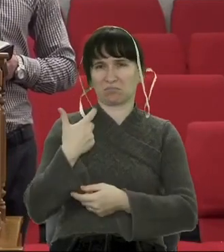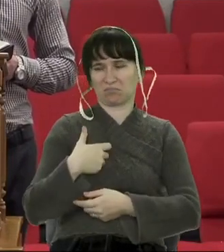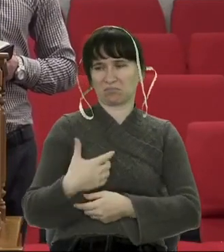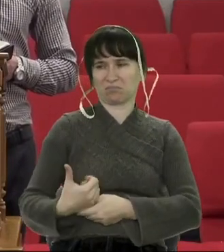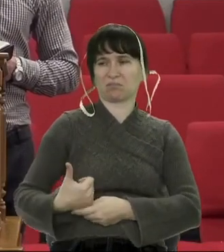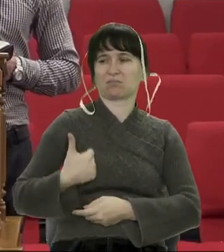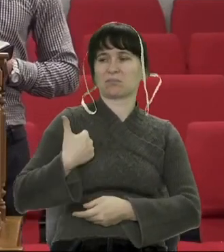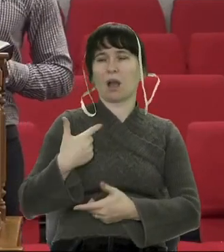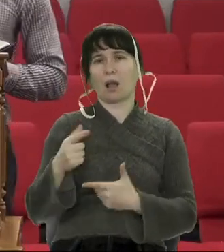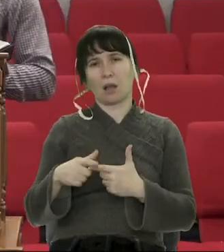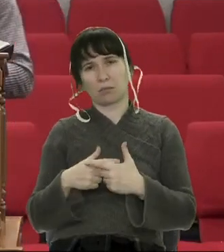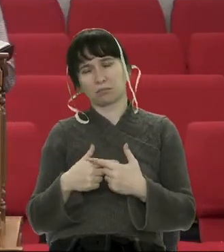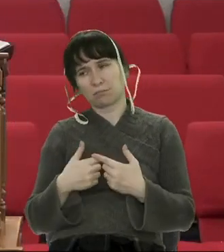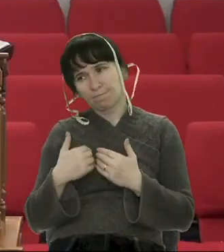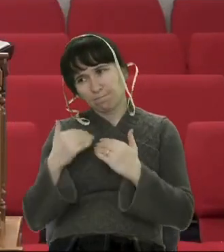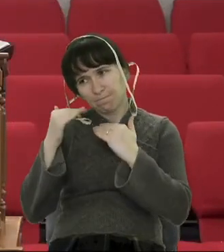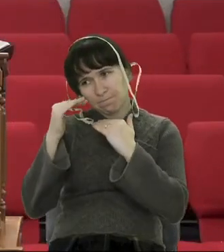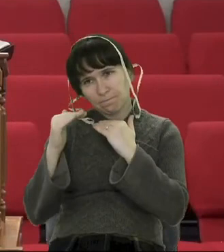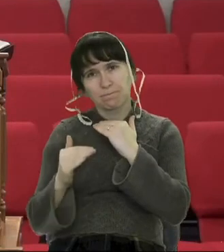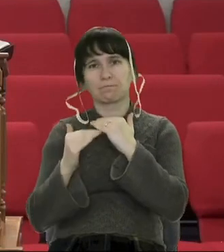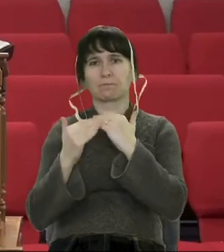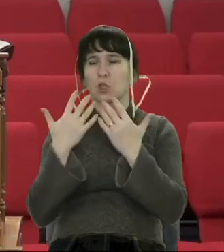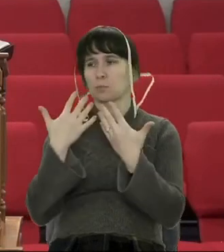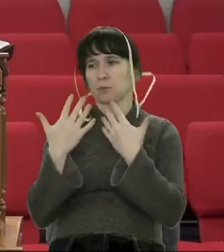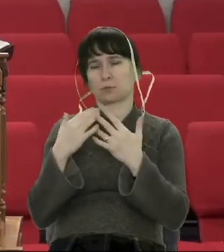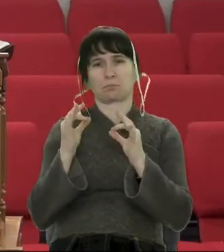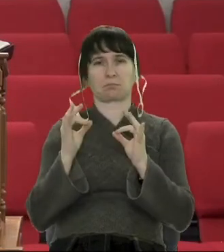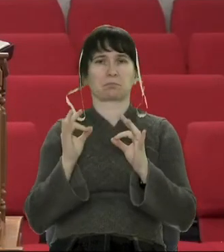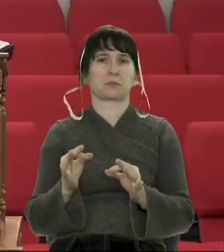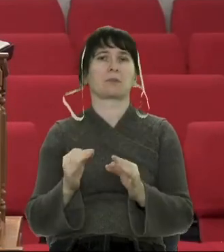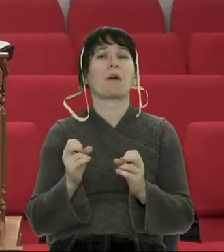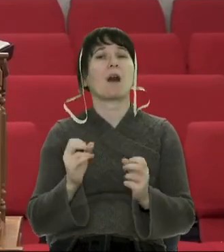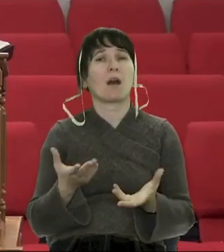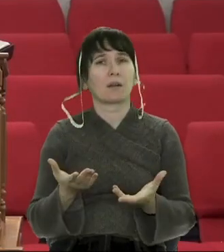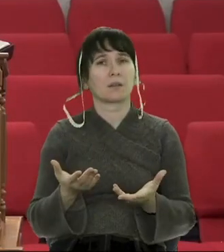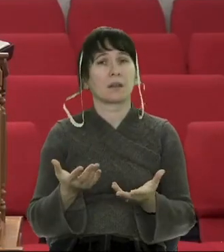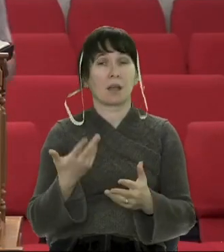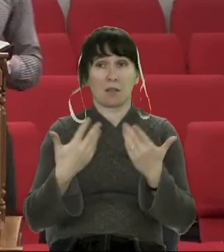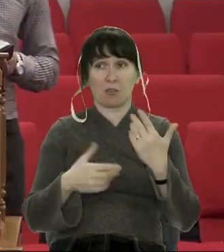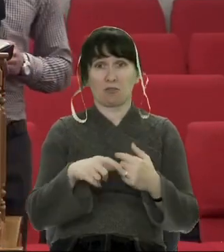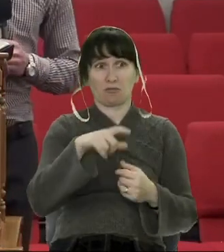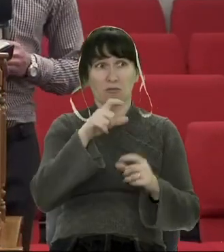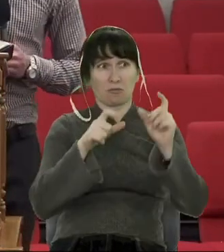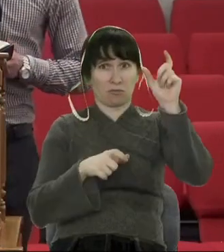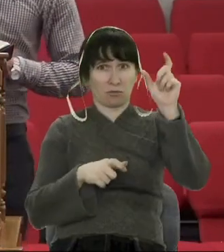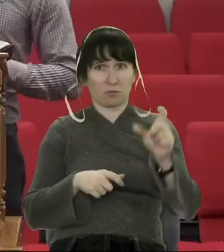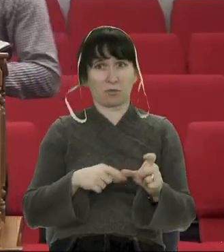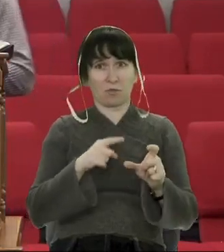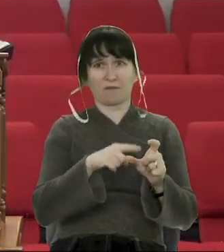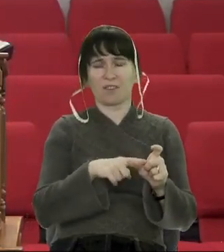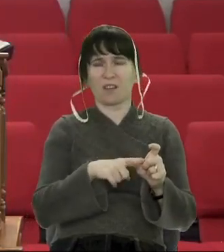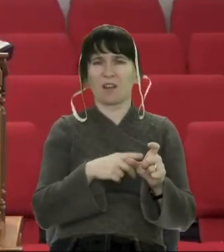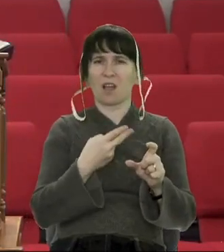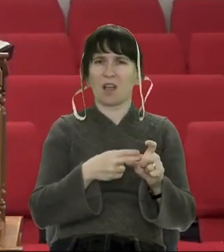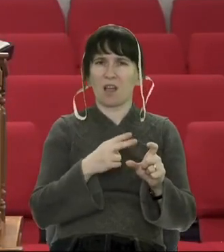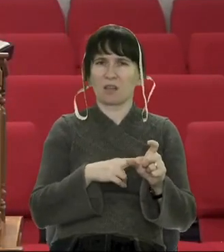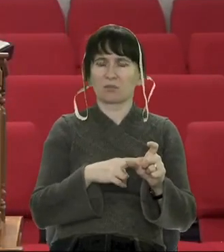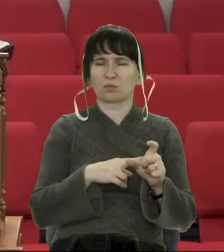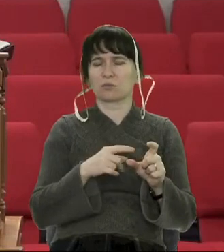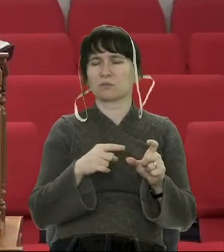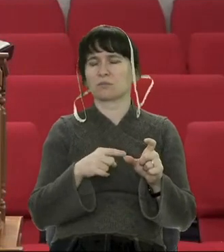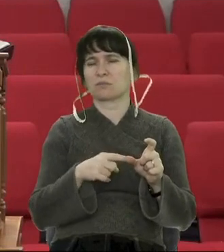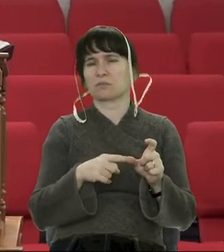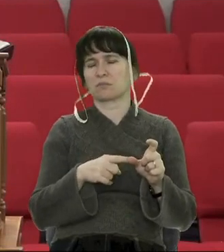Я не знаю, як ви, але я впевнений, що ви зустрічали тих людей. Якщо людина зустрічається будь-то з хлабкою